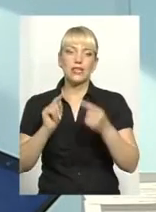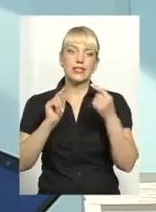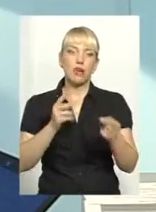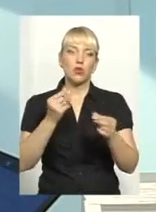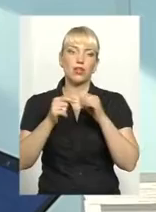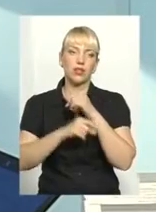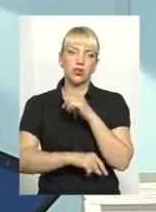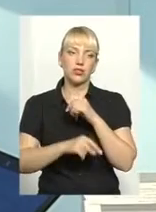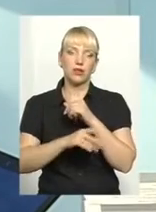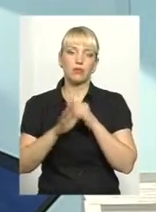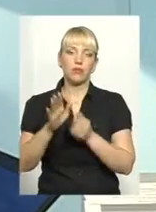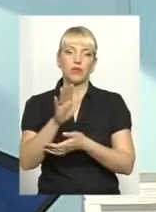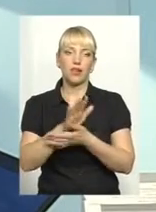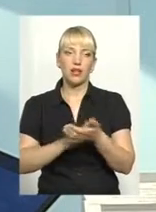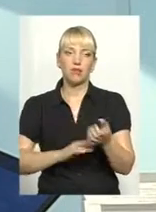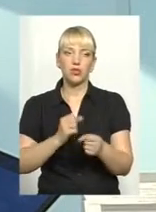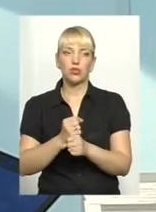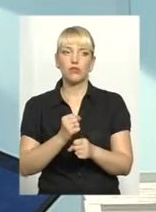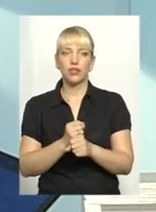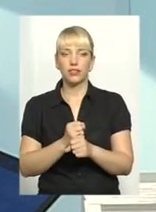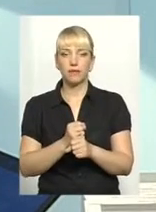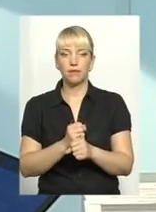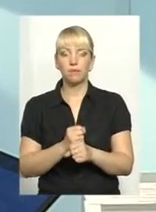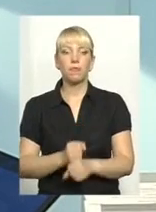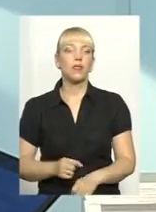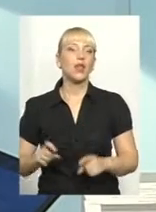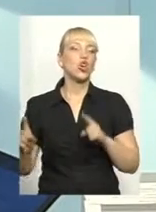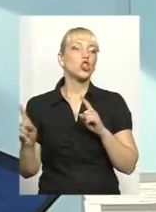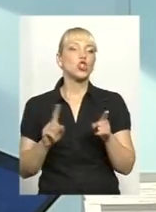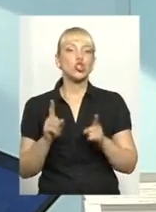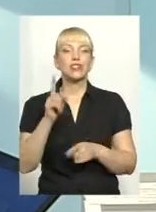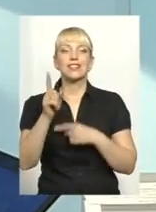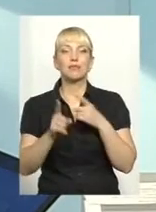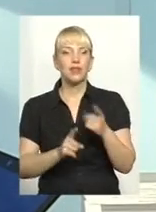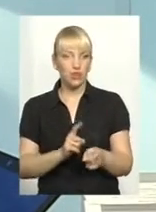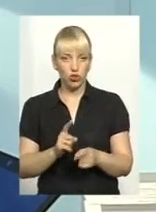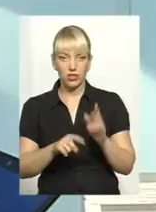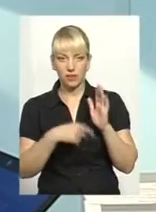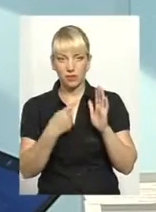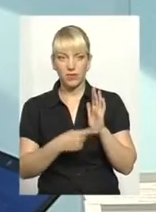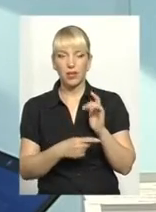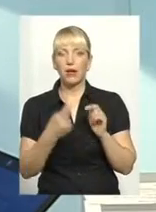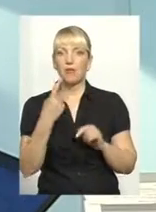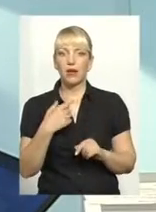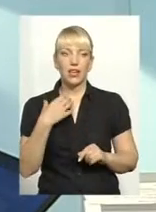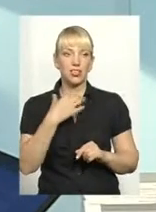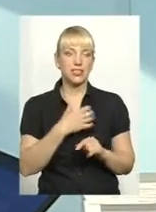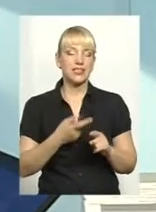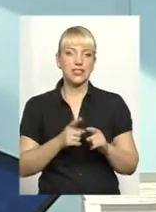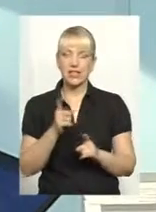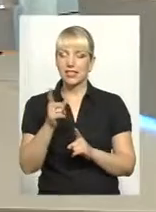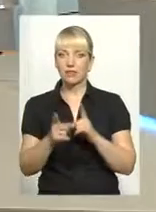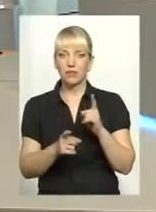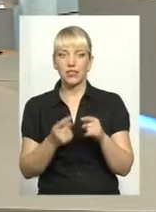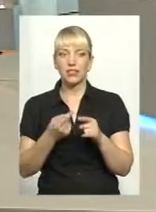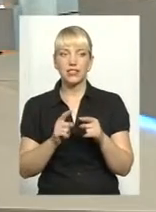декларування працювати далі. Що змінилося? Ну, перш за все, це основна така зміна, це